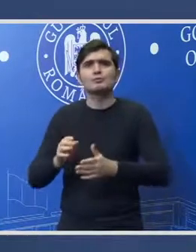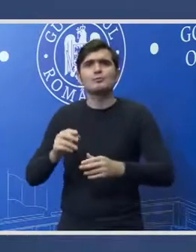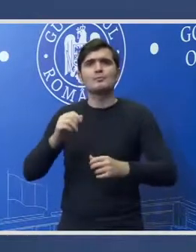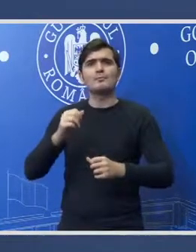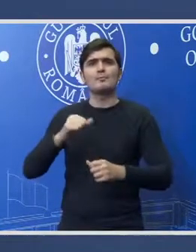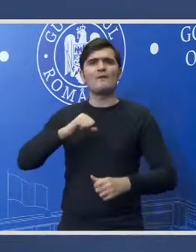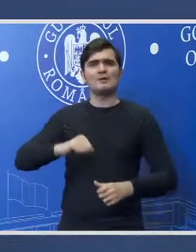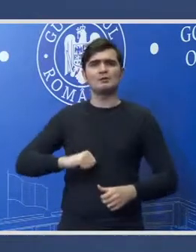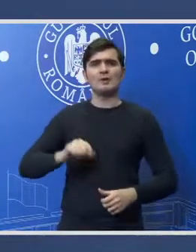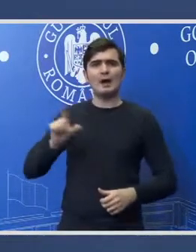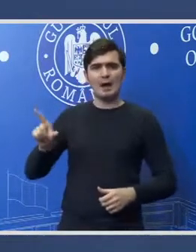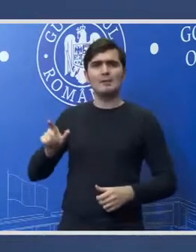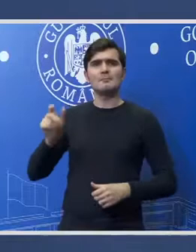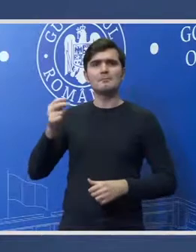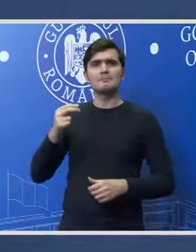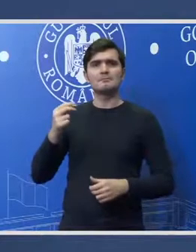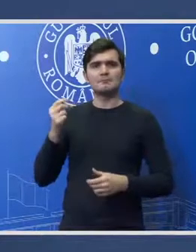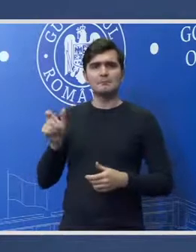profesional